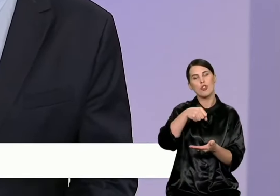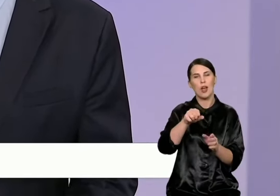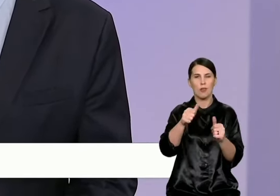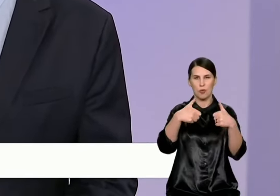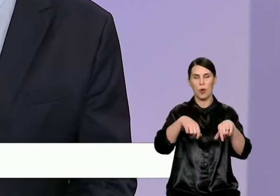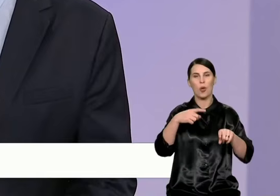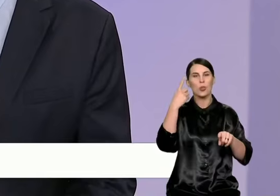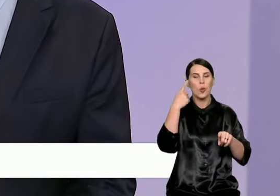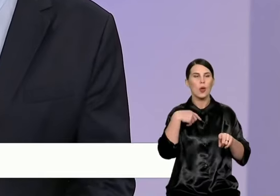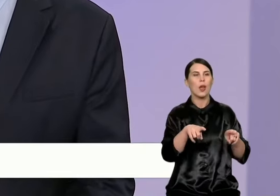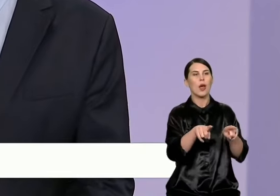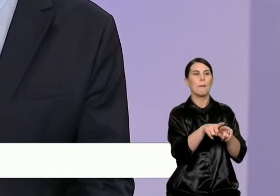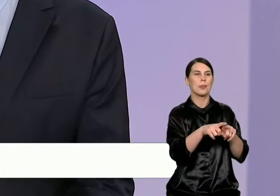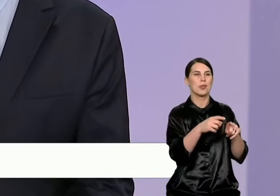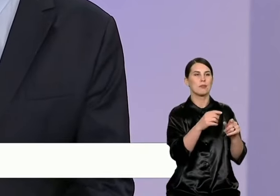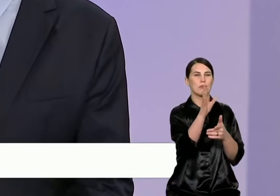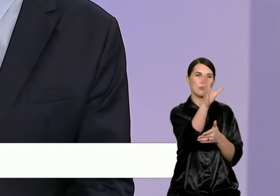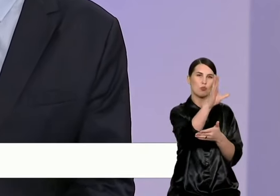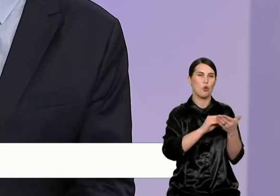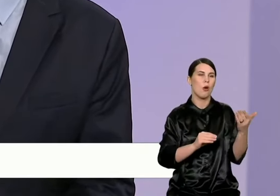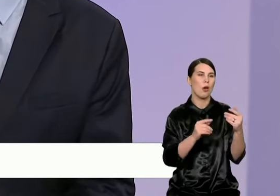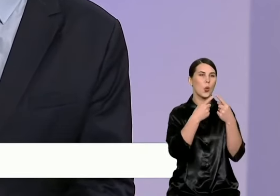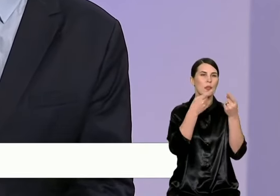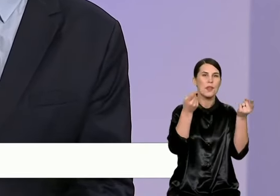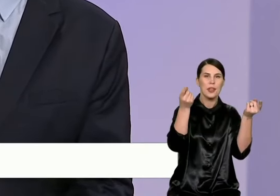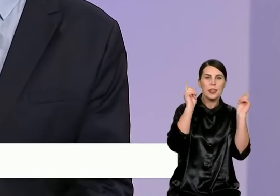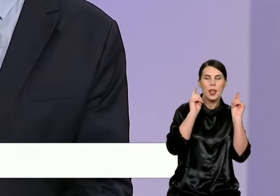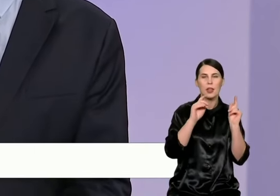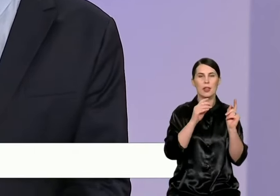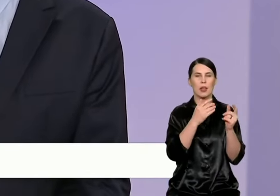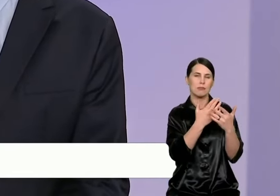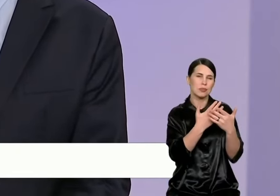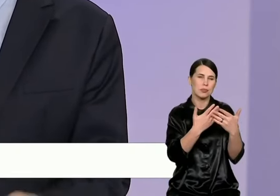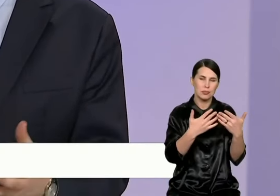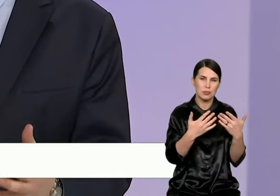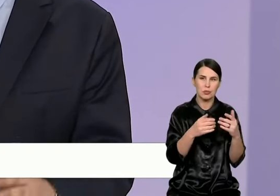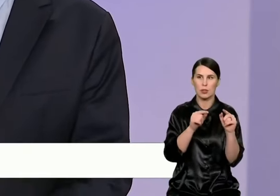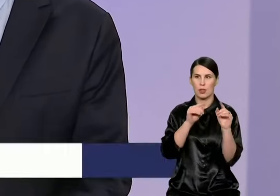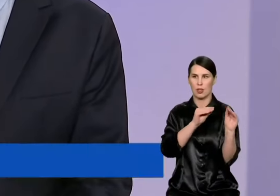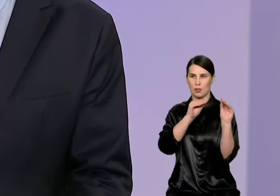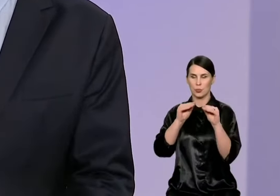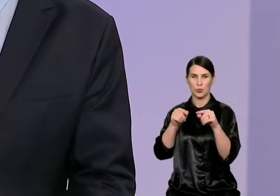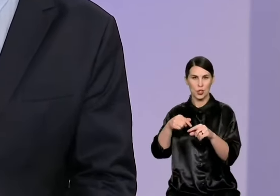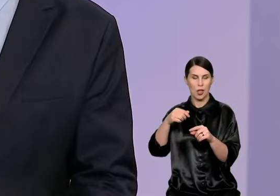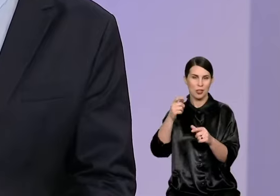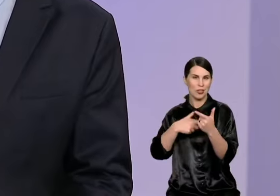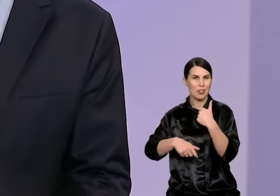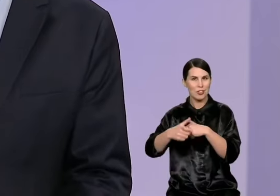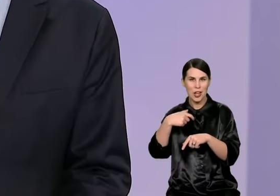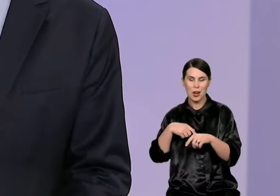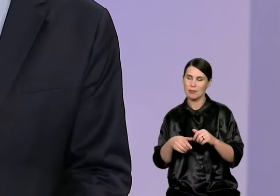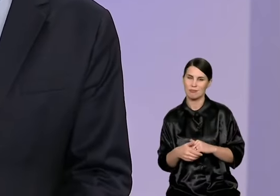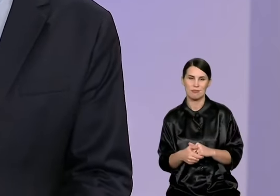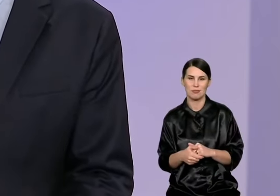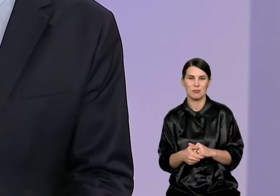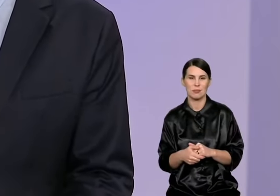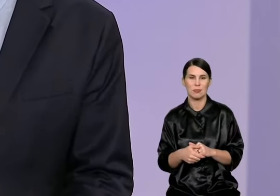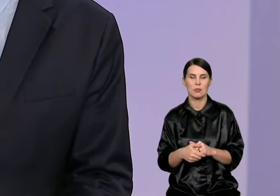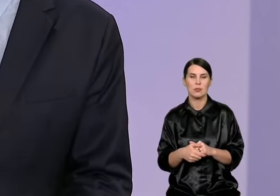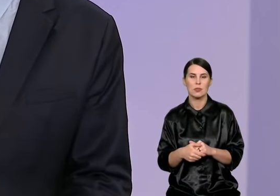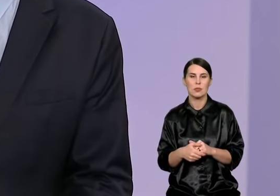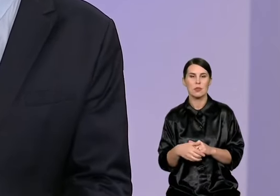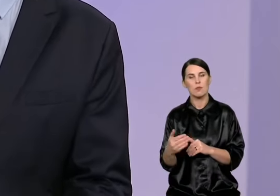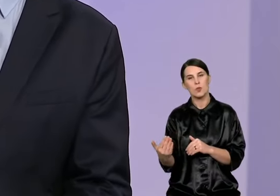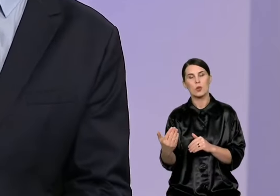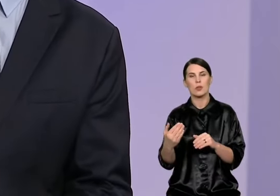darželius, tai mes matom kaip tik priešingais. Valdybės atsakomybė yra užtikrinti darželio paslaugos prieinamumą Vilniaus gyventojams ir